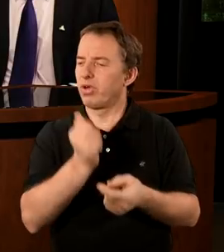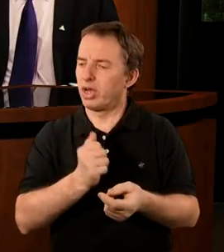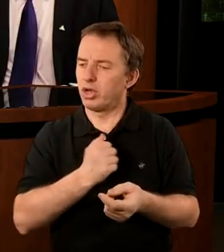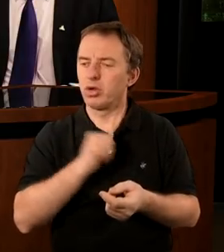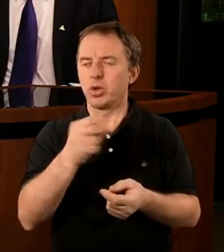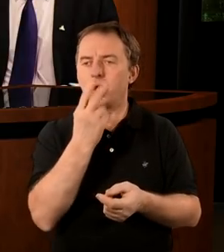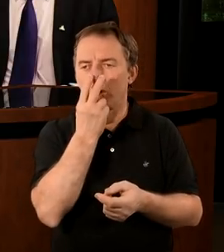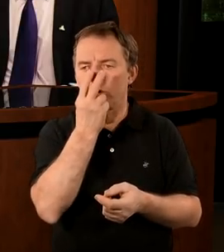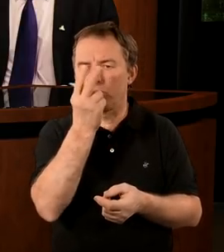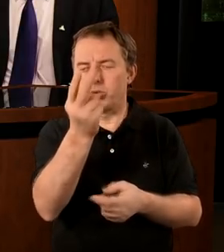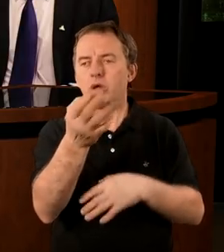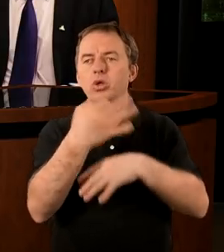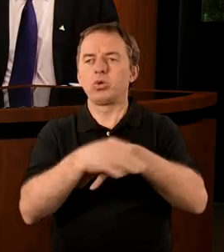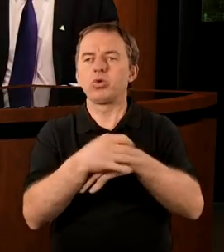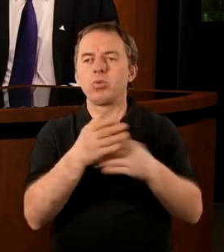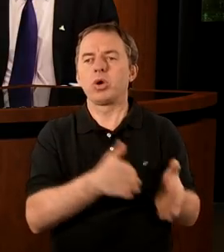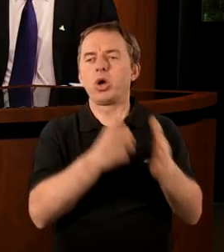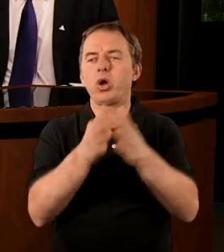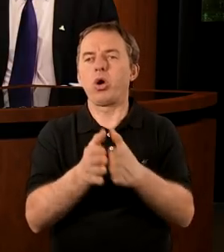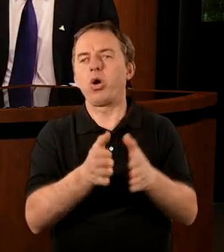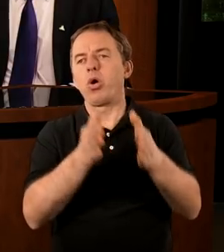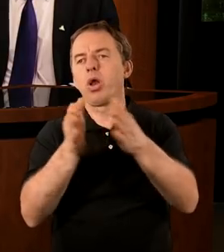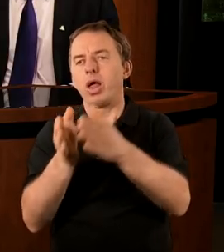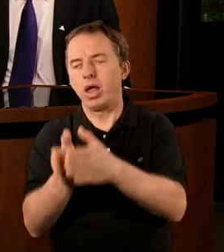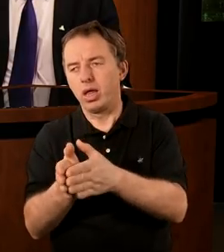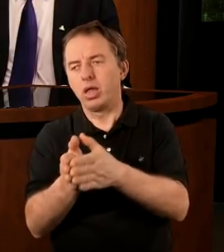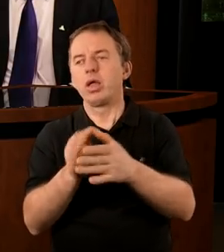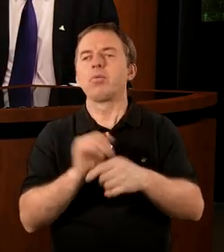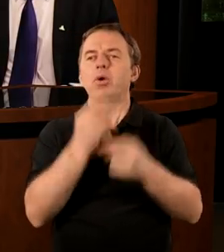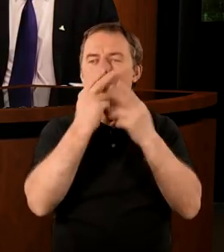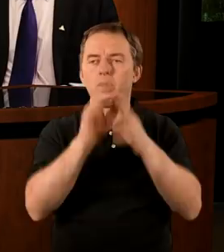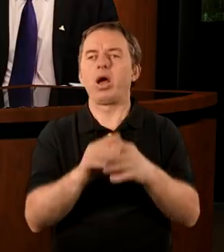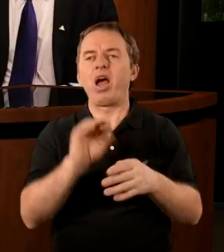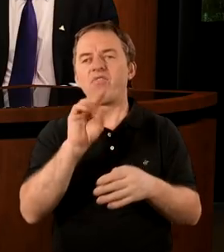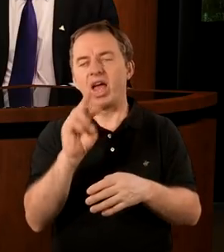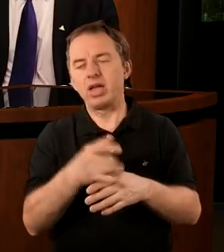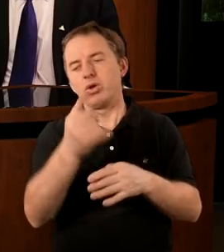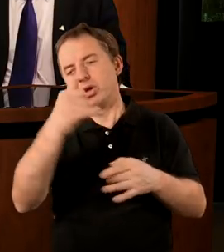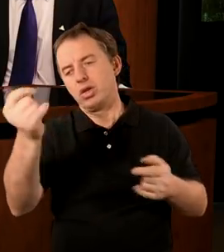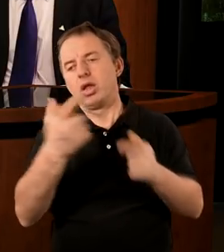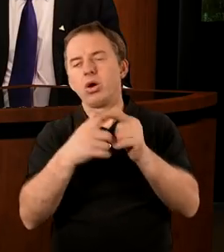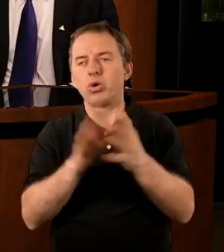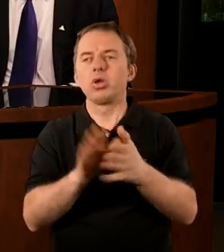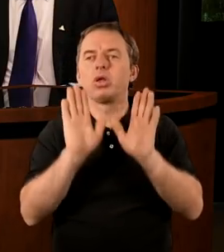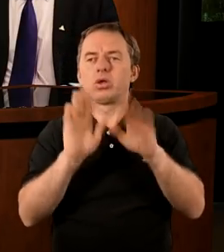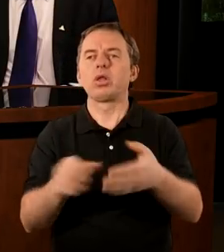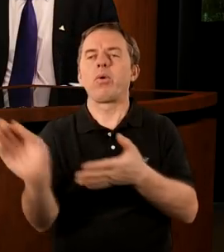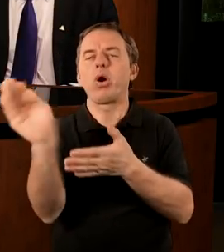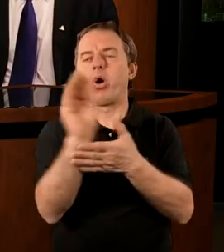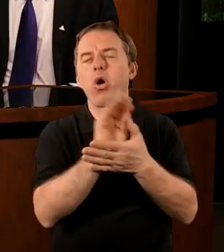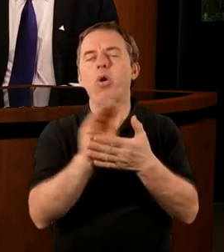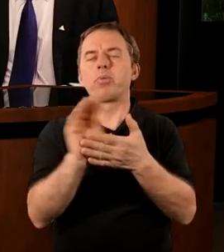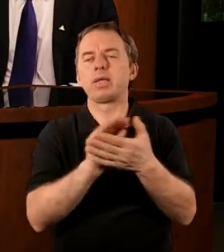wyraźnie będzie to można zobaczyć po studium kolejnym, kiedy oprócz Efezu kolejne Kościoły zostaną